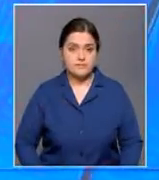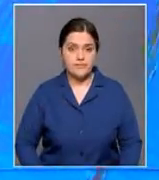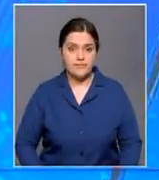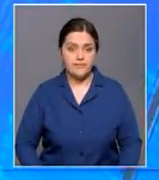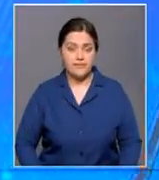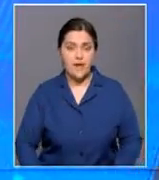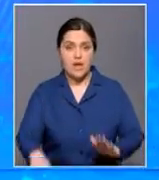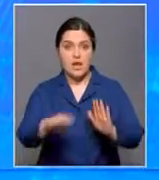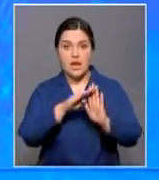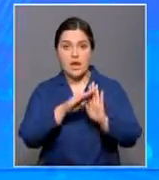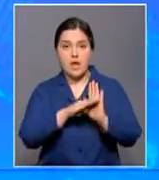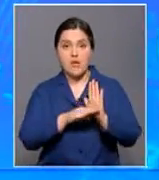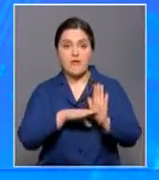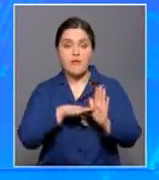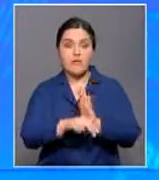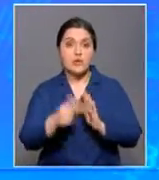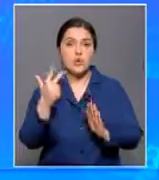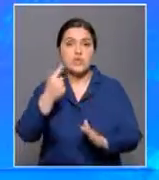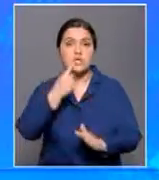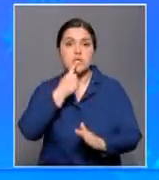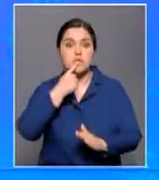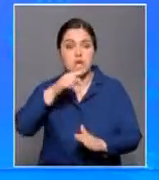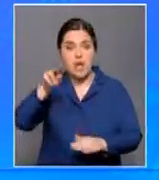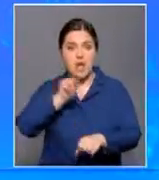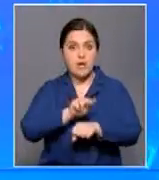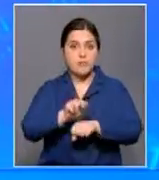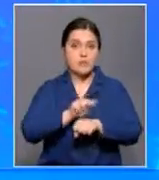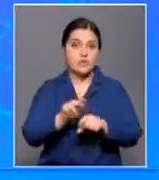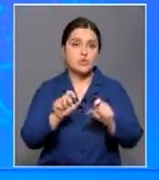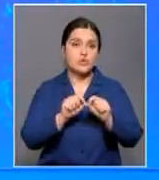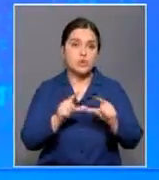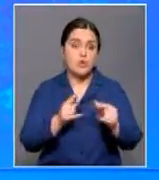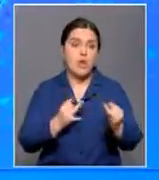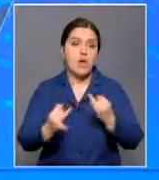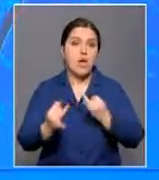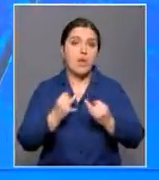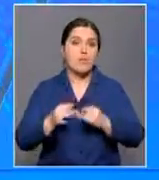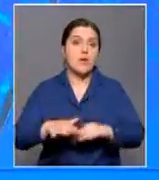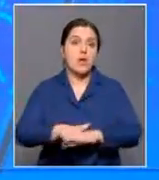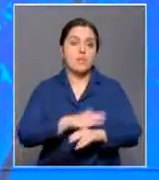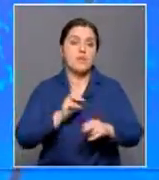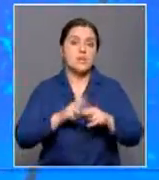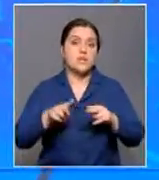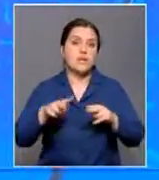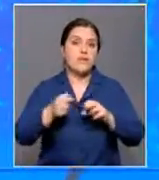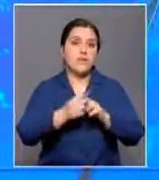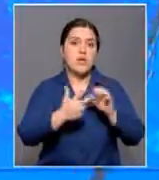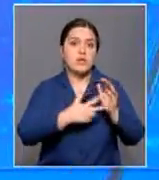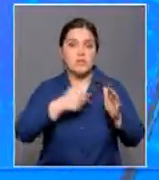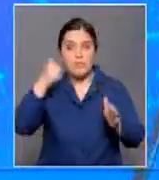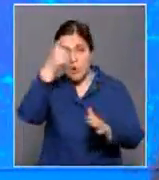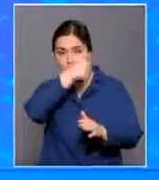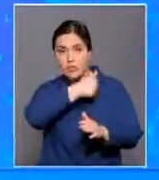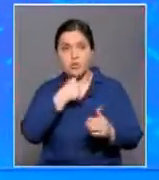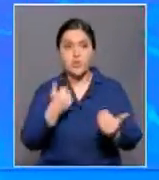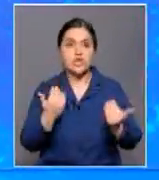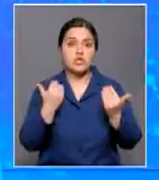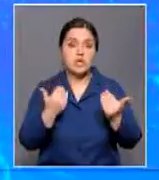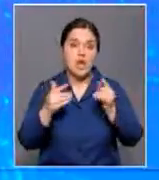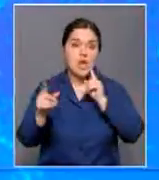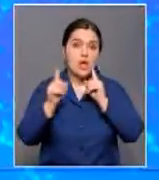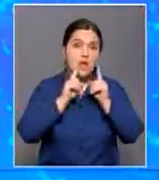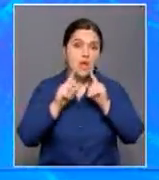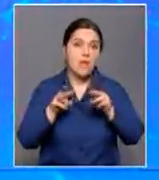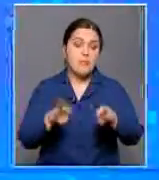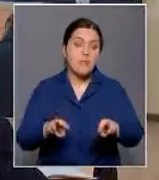График внедрения трехязычного обучения в школах обсудят с общественностью в конце 2018 года. Об этом на пресс